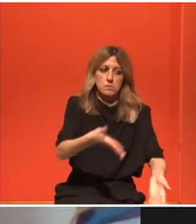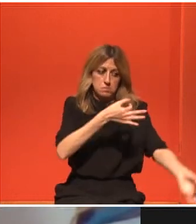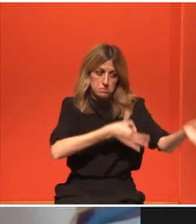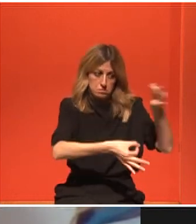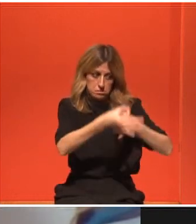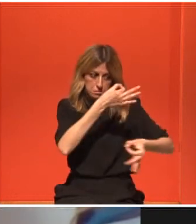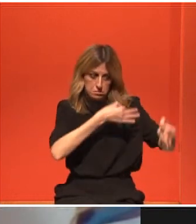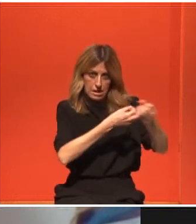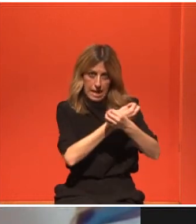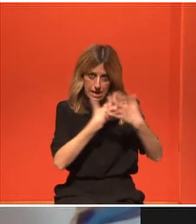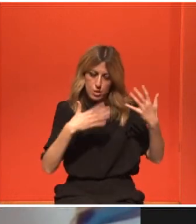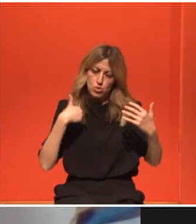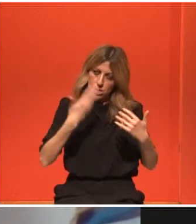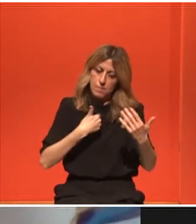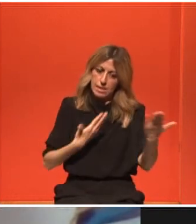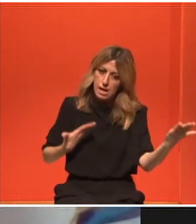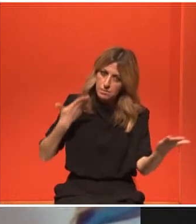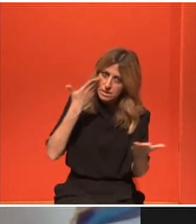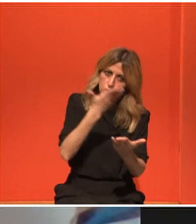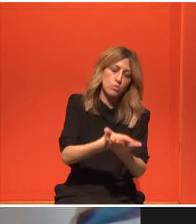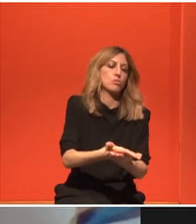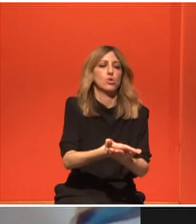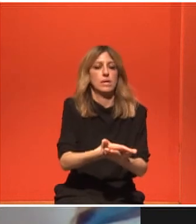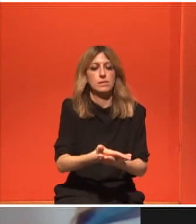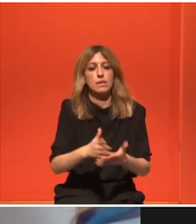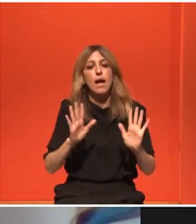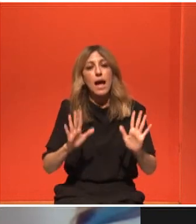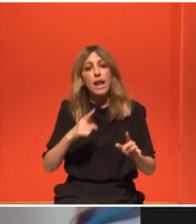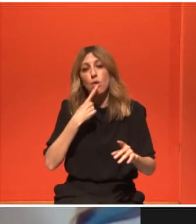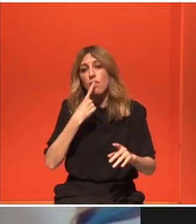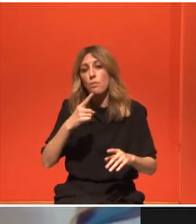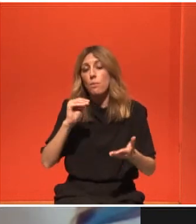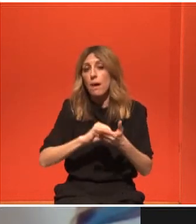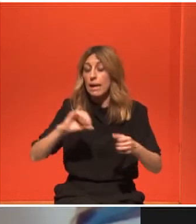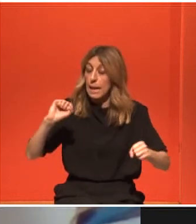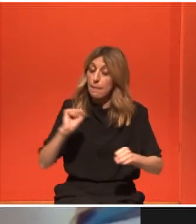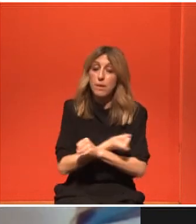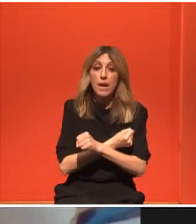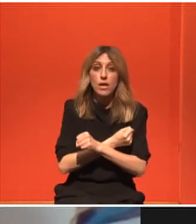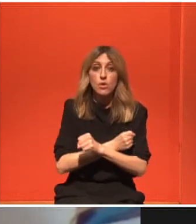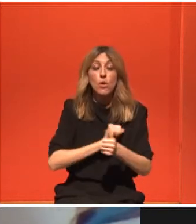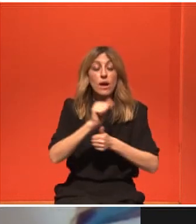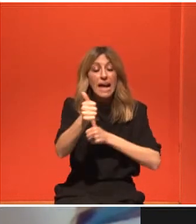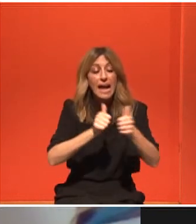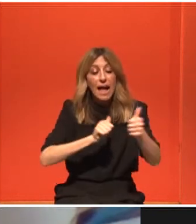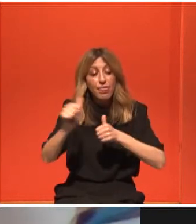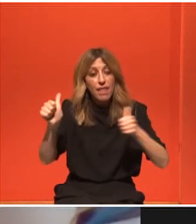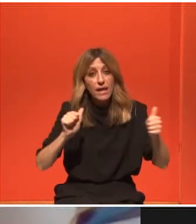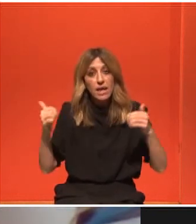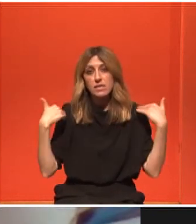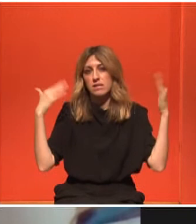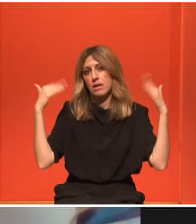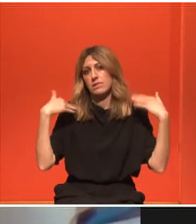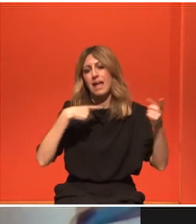αυτά τα στοιχεία. Γι' αυτό και επιμένω στο εξατομικευμένο ότι είναι για τον καθένα μας διαφορετικό.